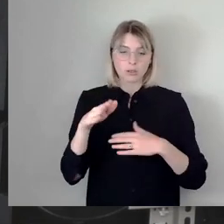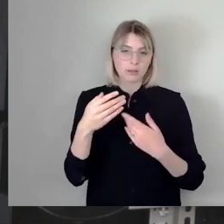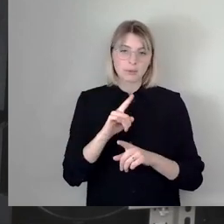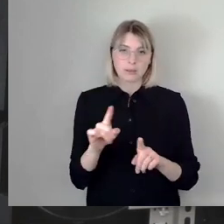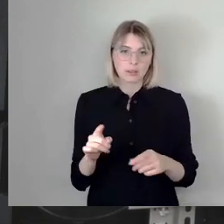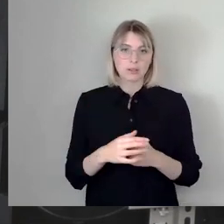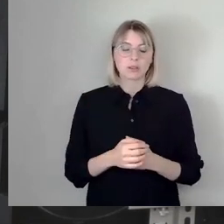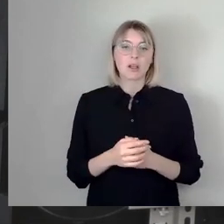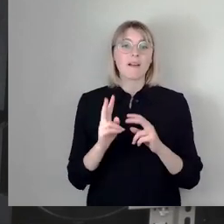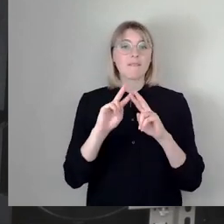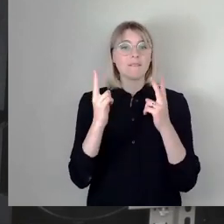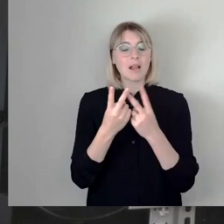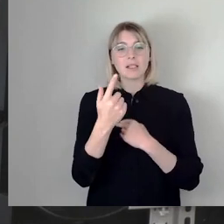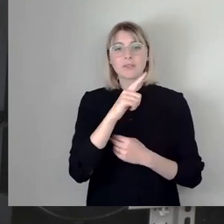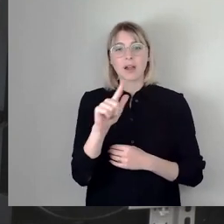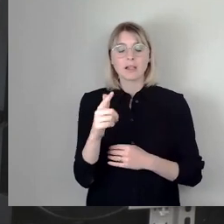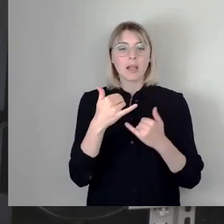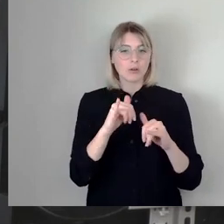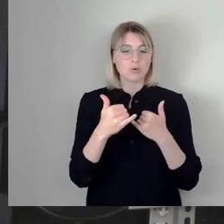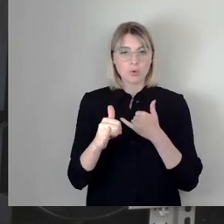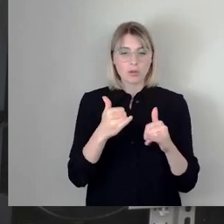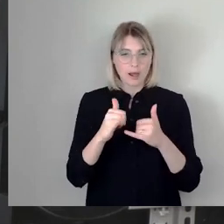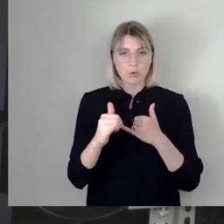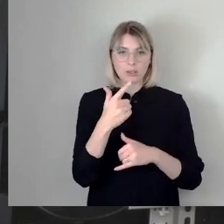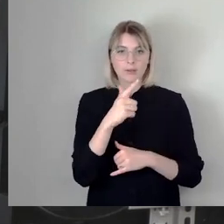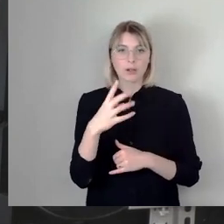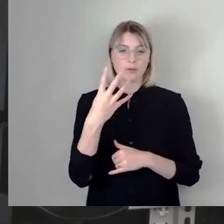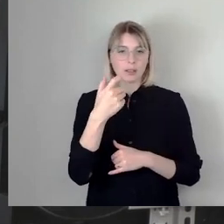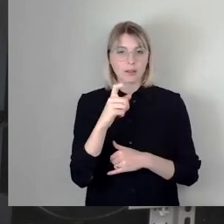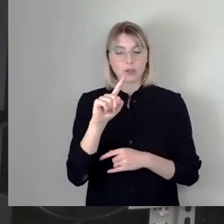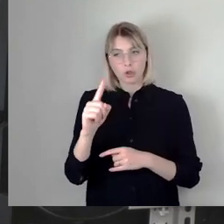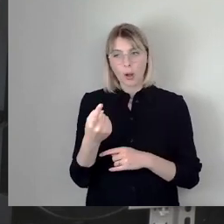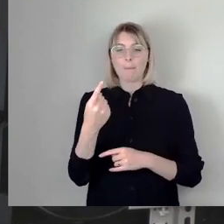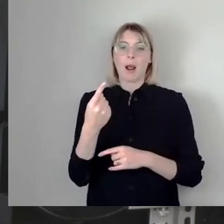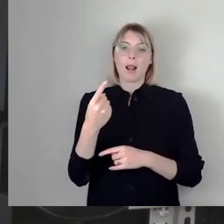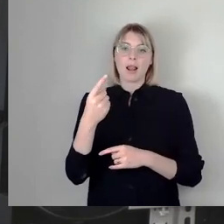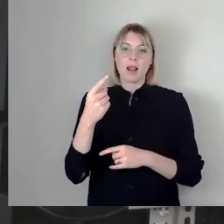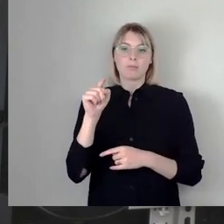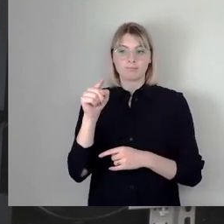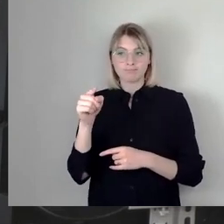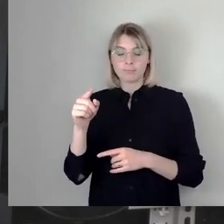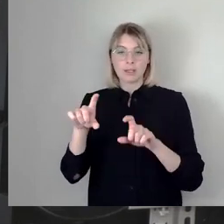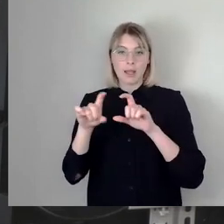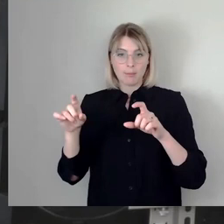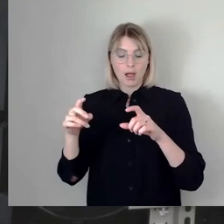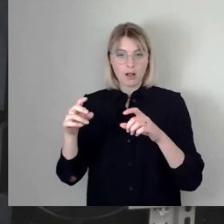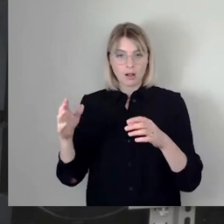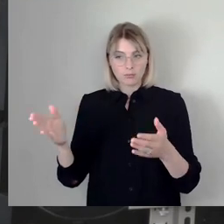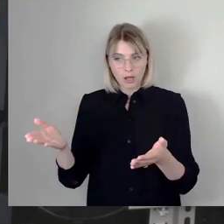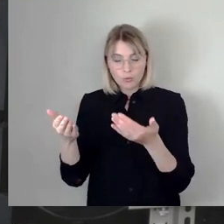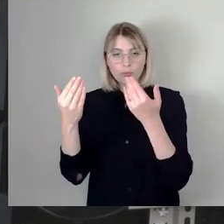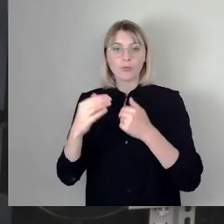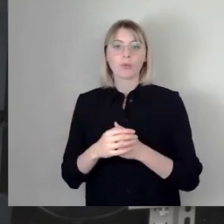2024 nochmal dieser unwürdigen Rochade angenommen. Und ich zitiere, er selbst, so das überlebende